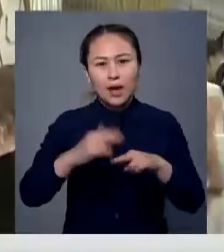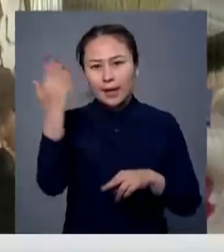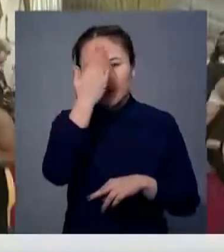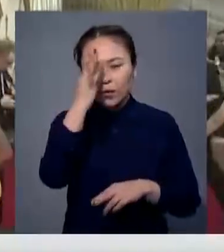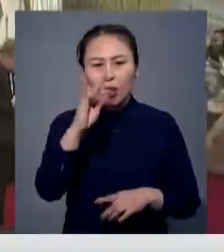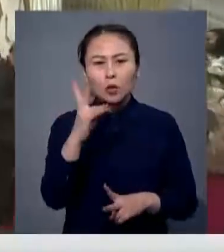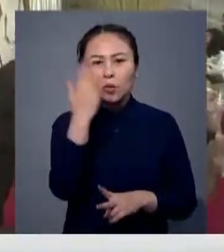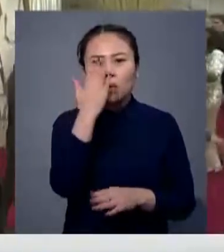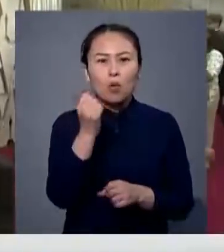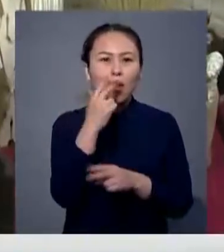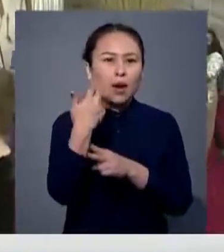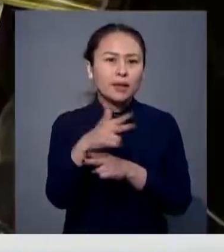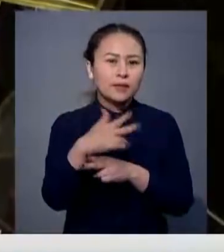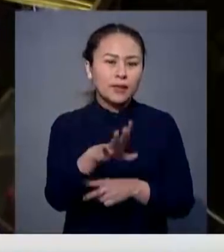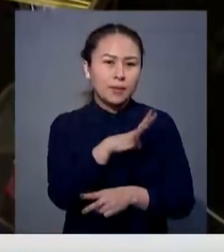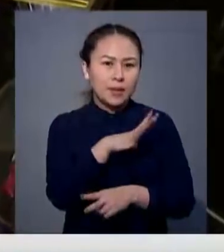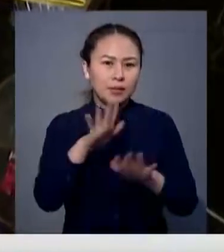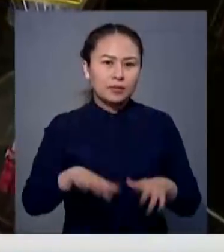жасаушылардың есім анықталды.